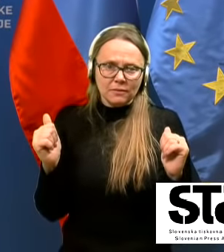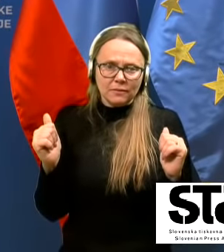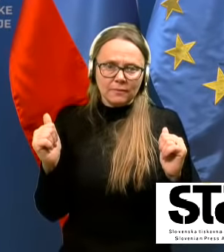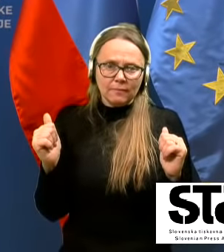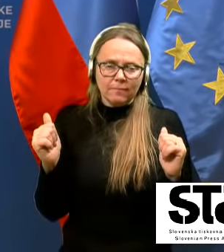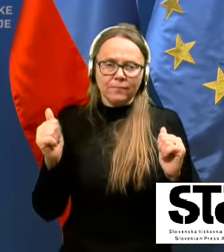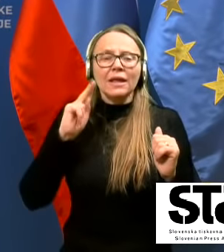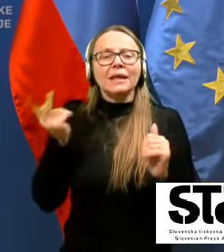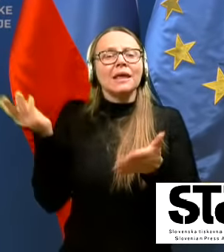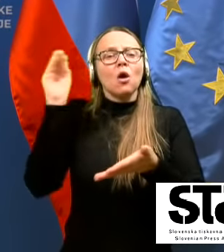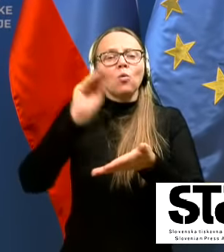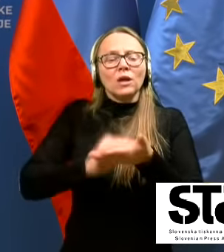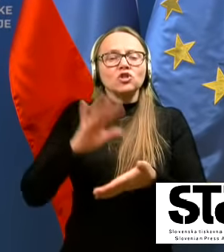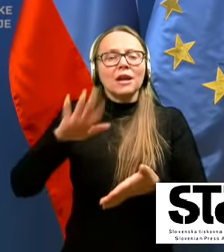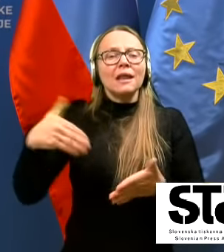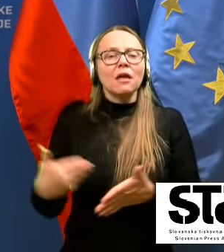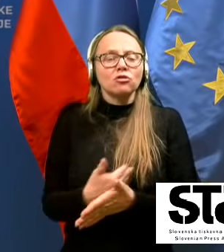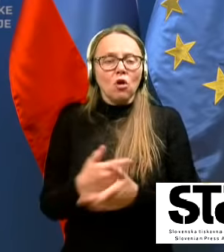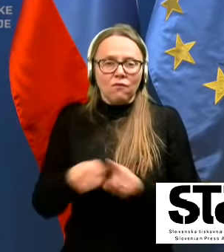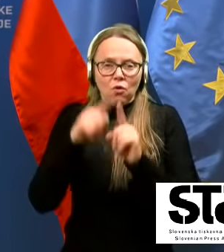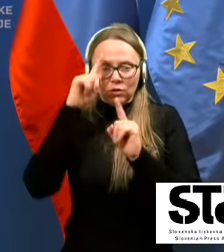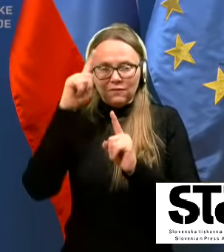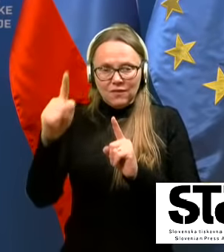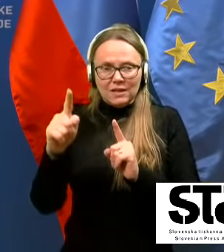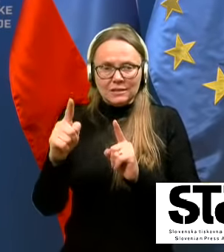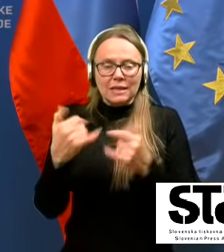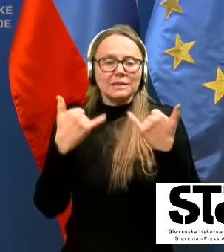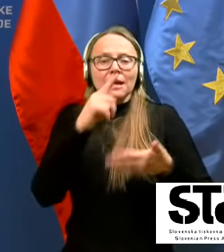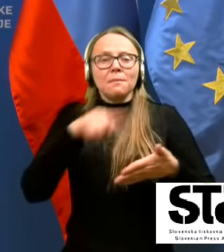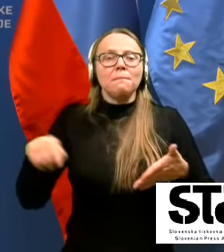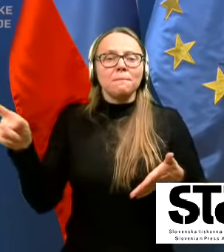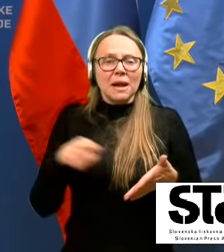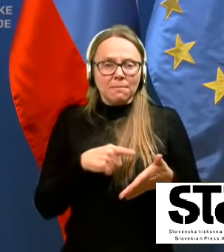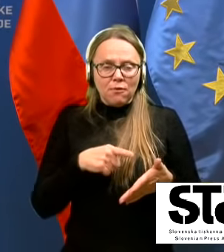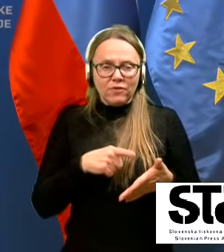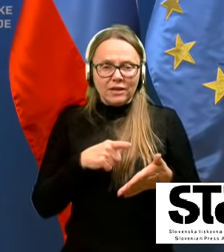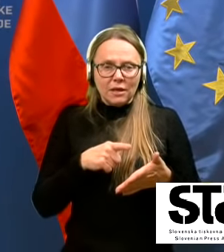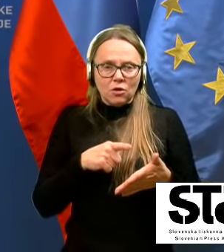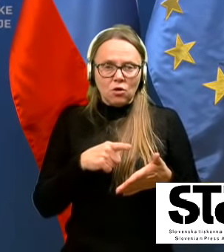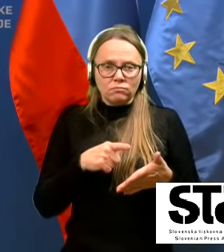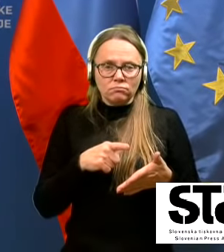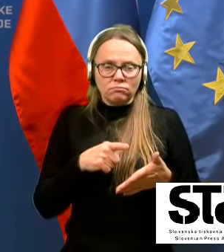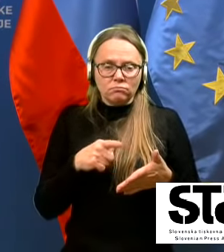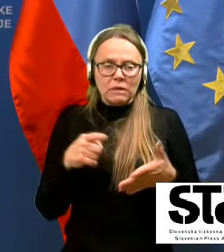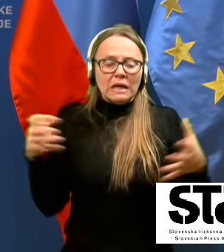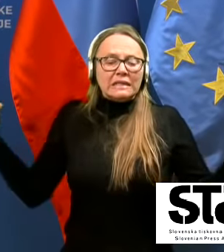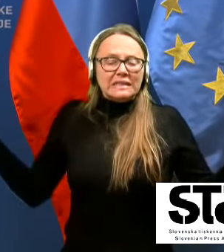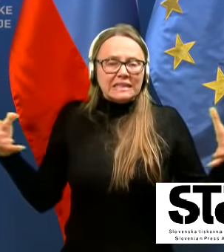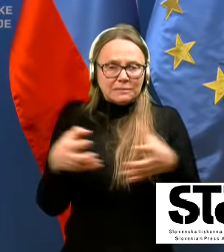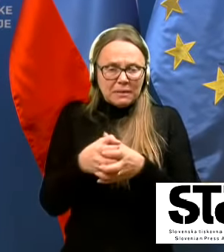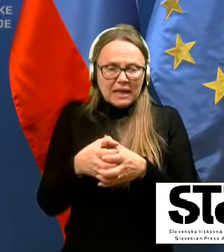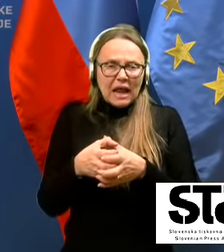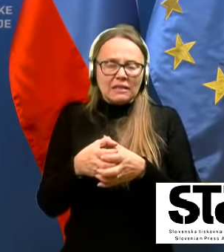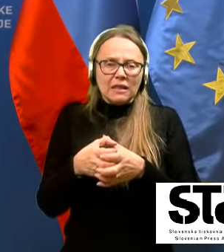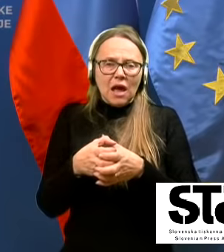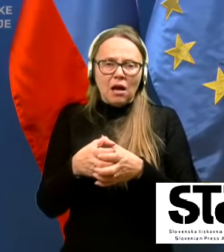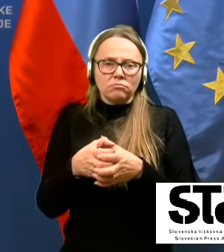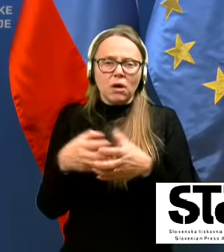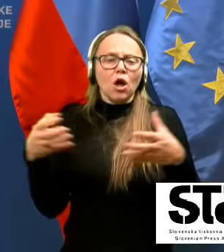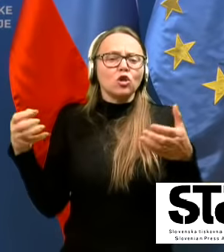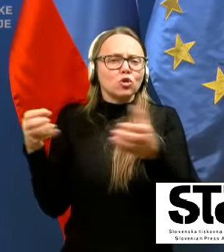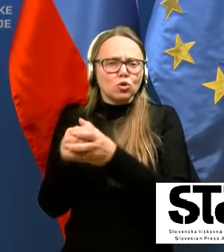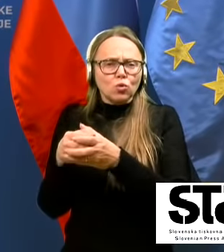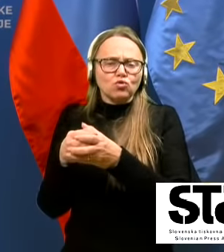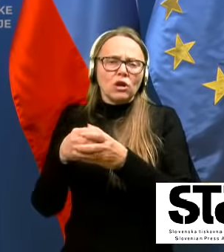vnešena na novo, torej kot veste, je še zdaj prepovedano zhajanje, prepovedane so zbiranja, prepovedane so